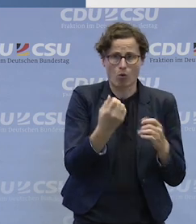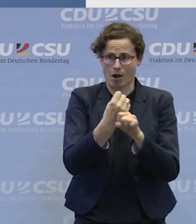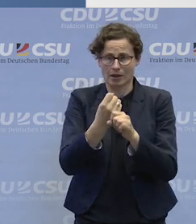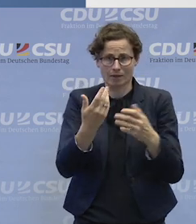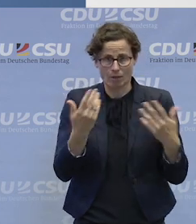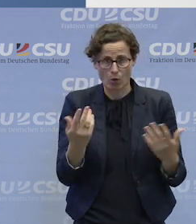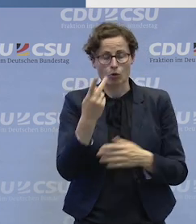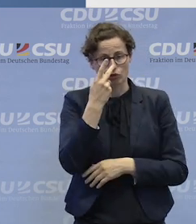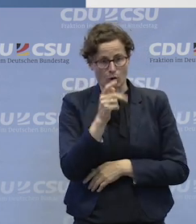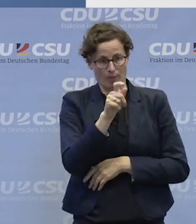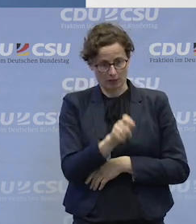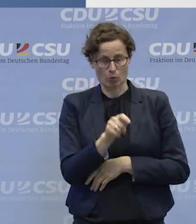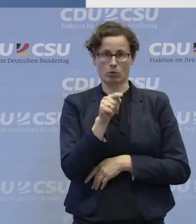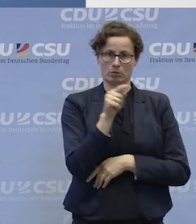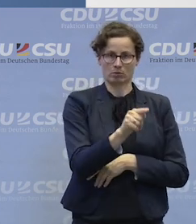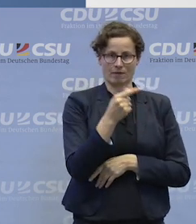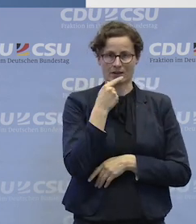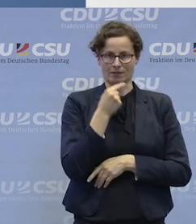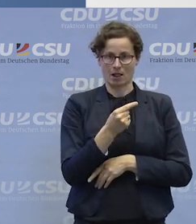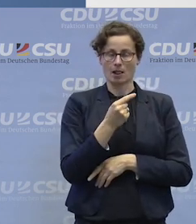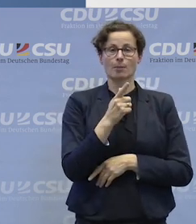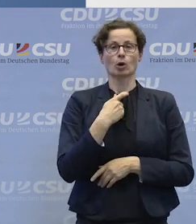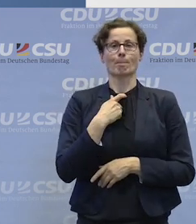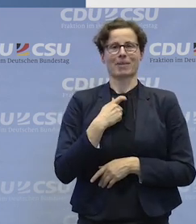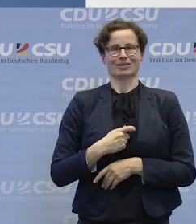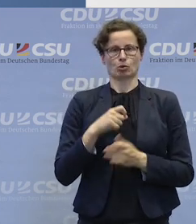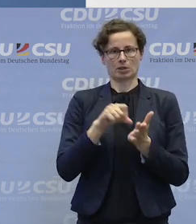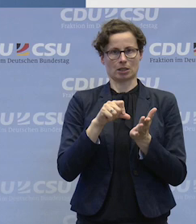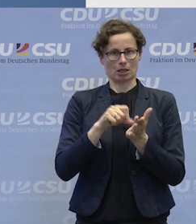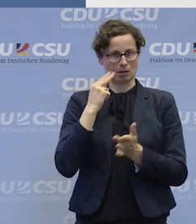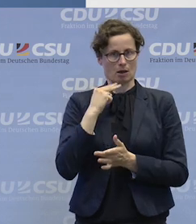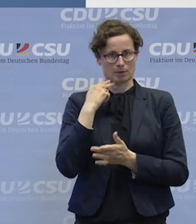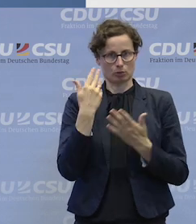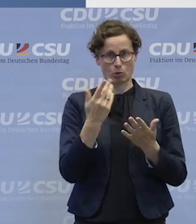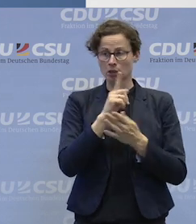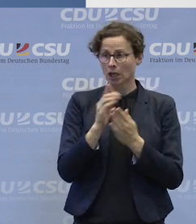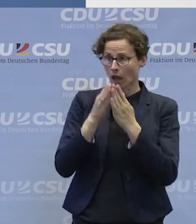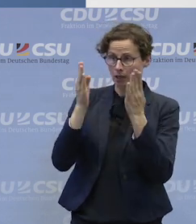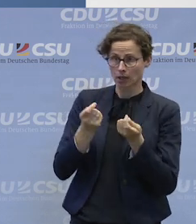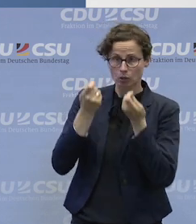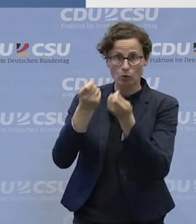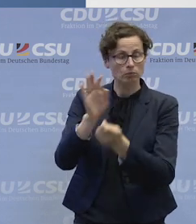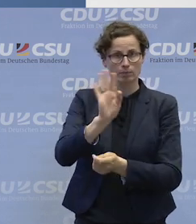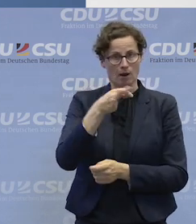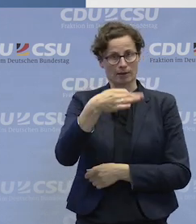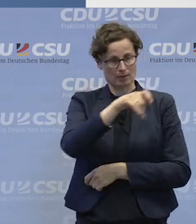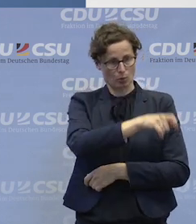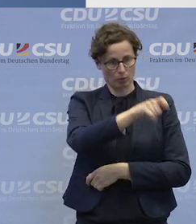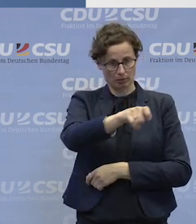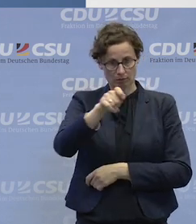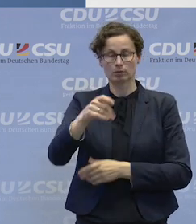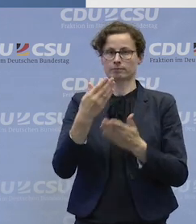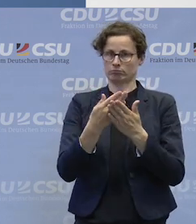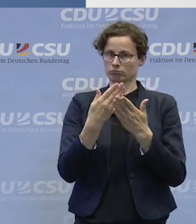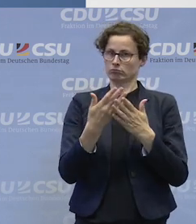personenzentriert ist der Maßstab. Nicht die Einrichtung, sondern der einzelne Mensch. Und das ist etwas, was eben personenzentriert